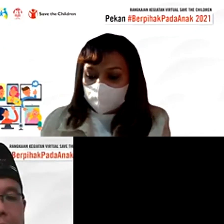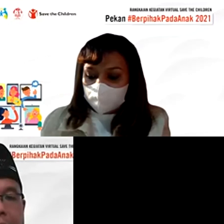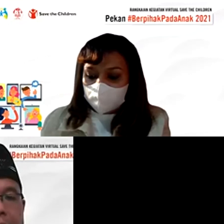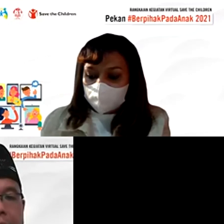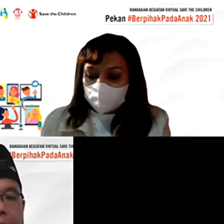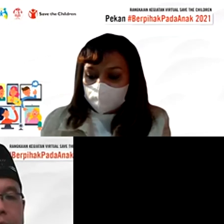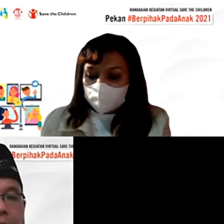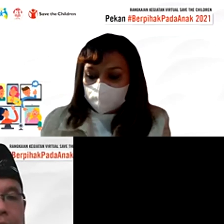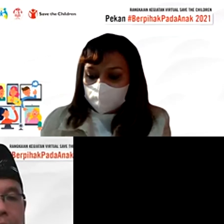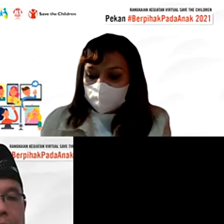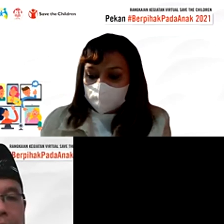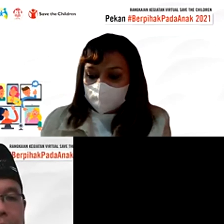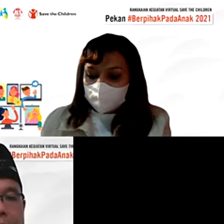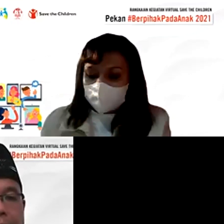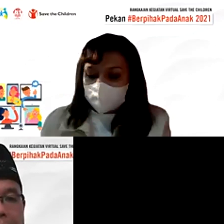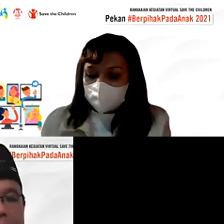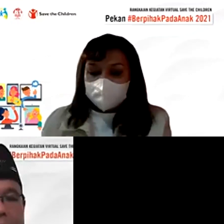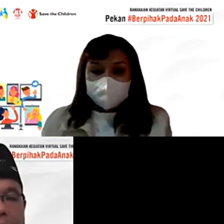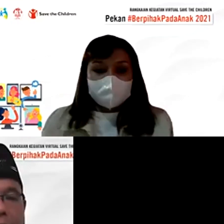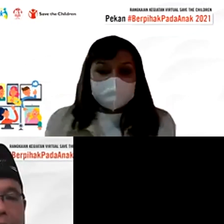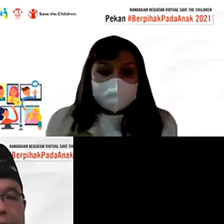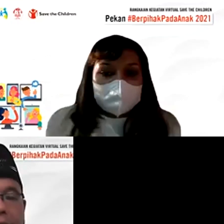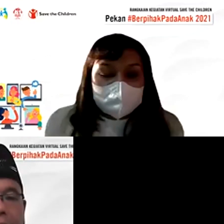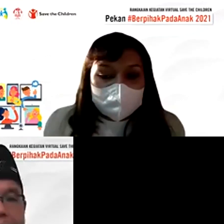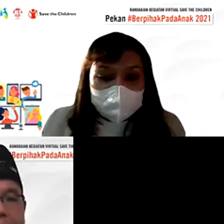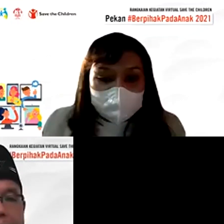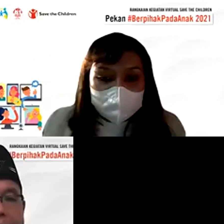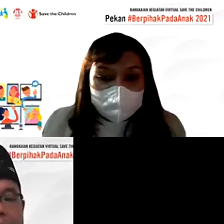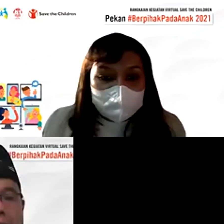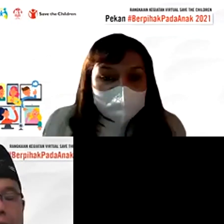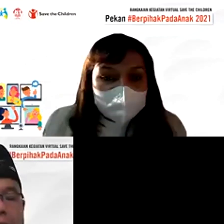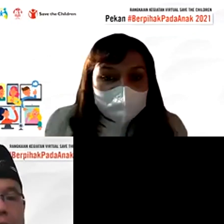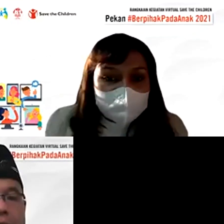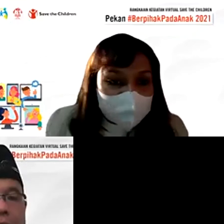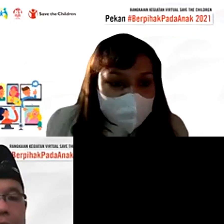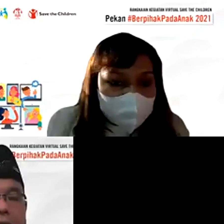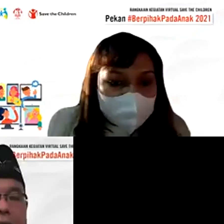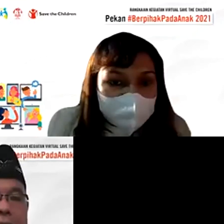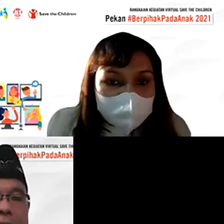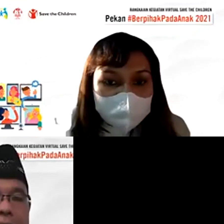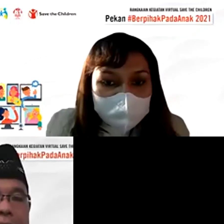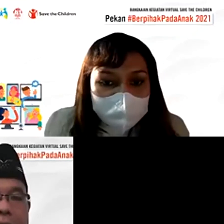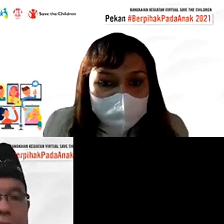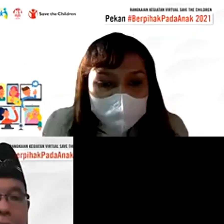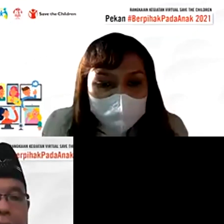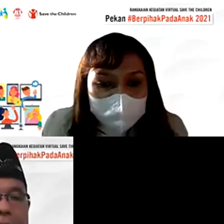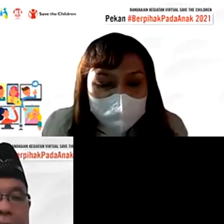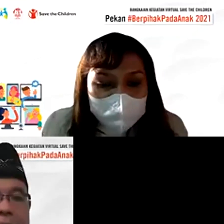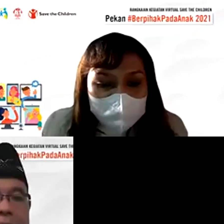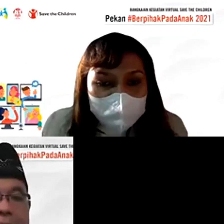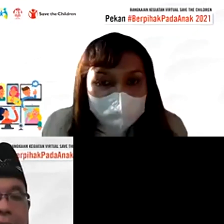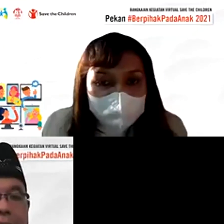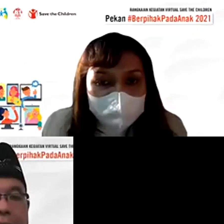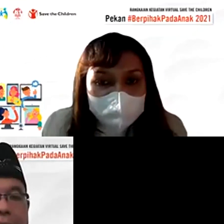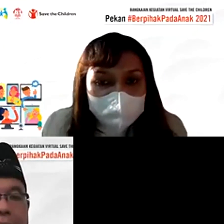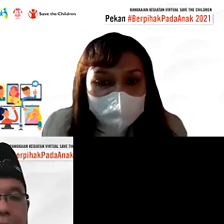yang mungkin sama saja kalau anaknya yang kena atau orang tuanya yang kena tentu ini menjadi